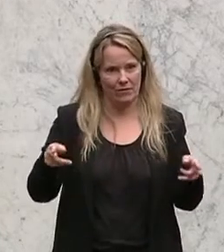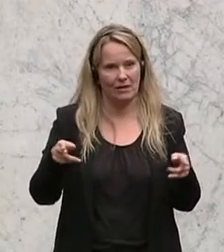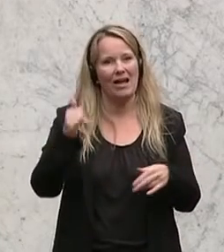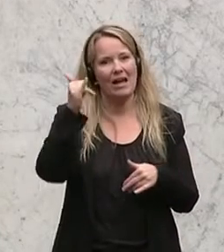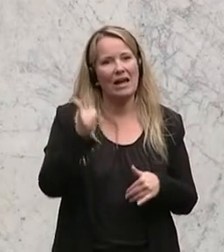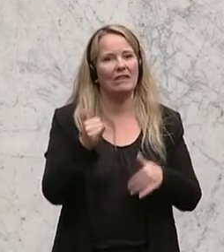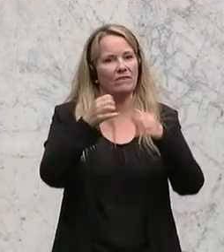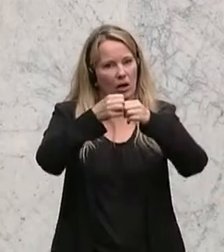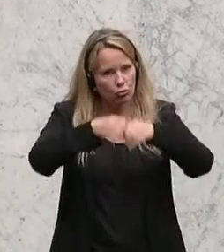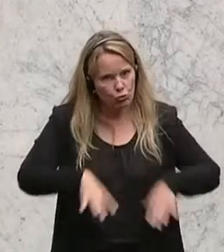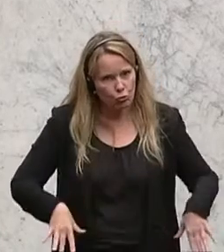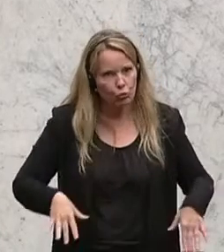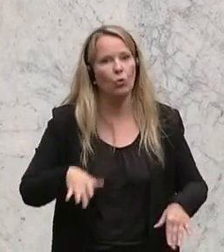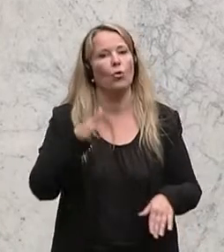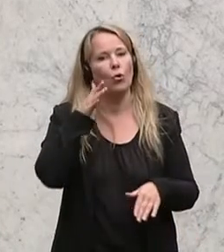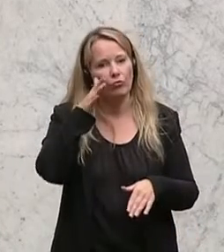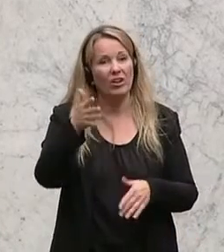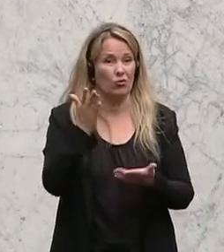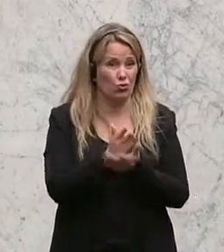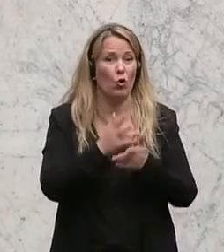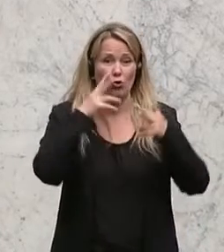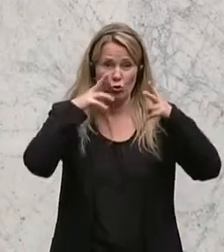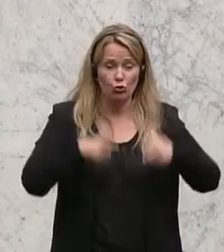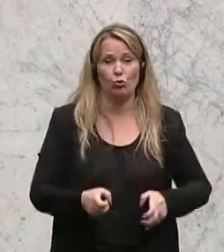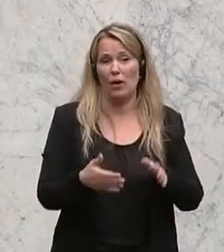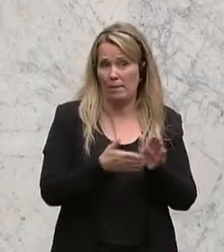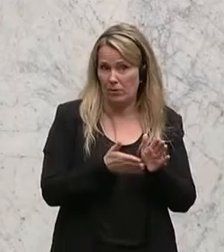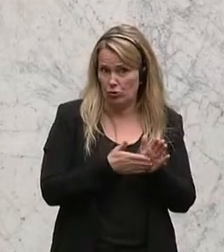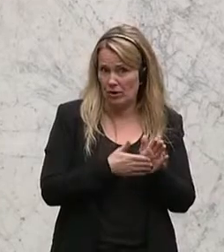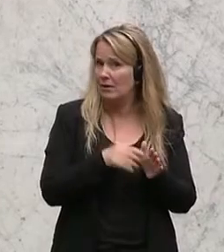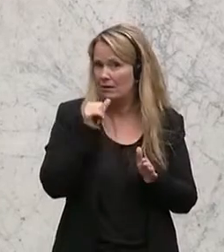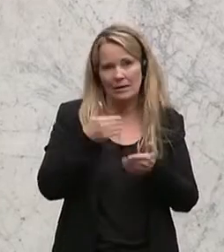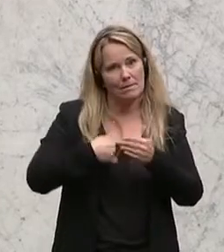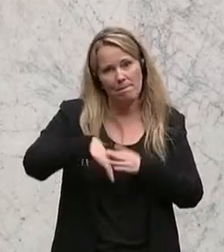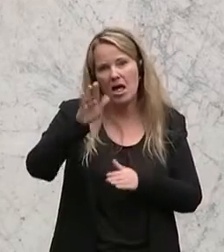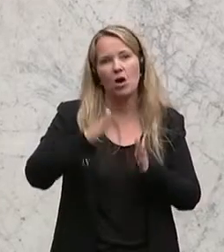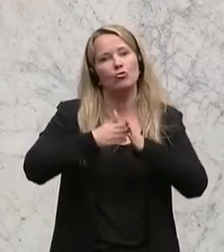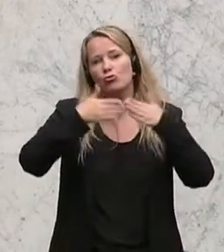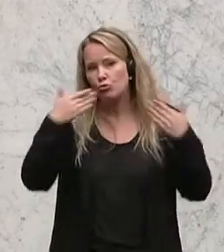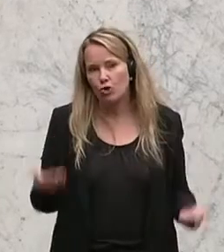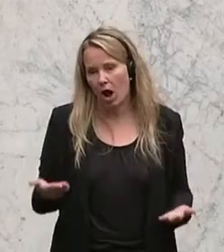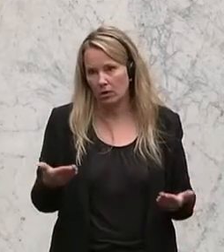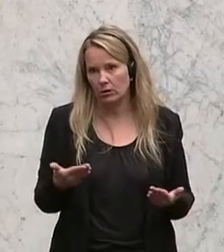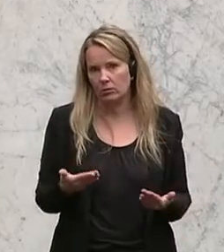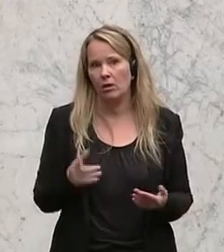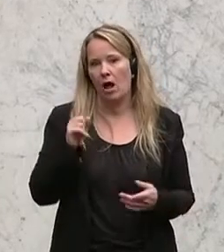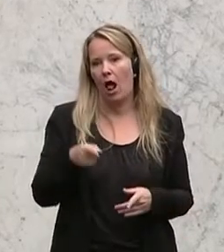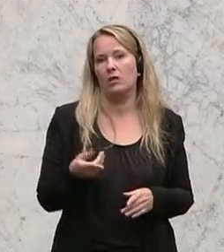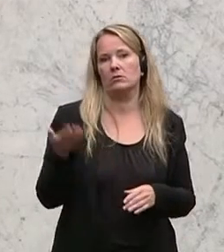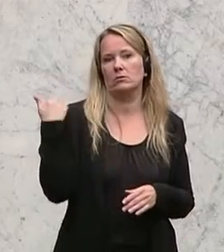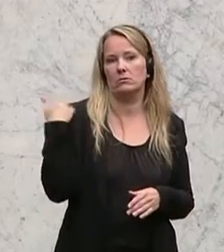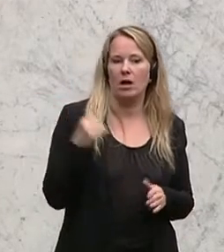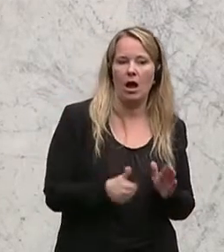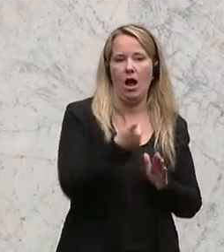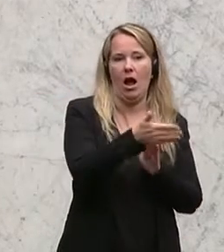Infrastruktur wird, und das ist durch Studien bestätigt, dadurch nicht mehr geschädigt, als man im ersten